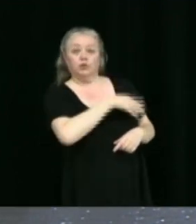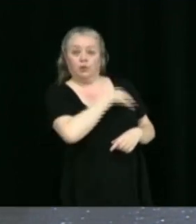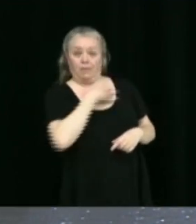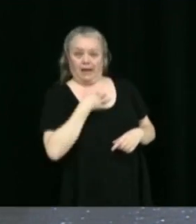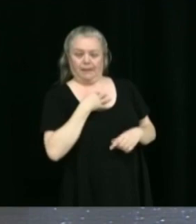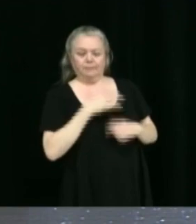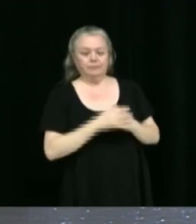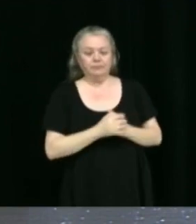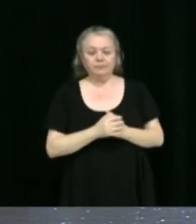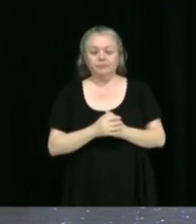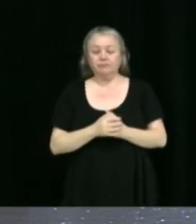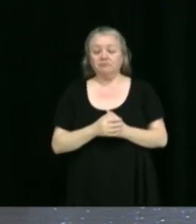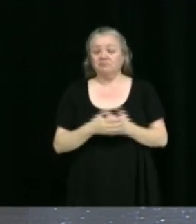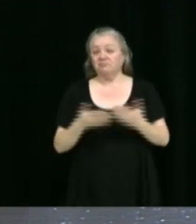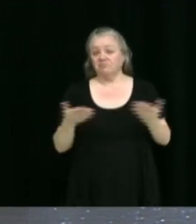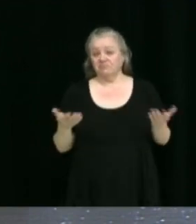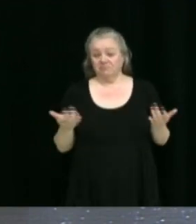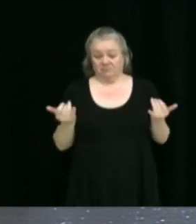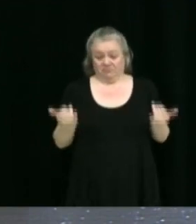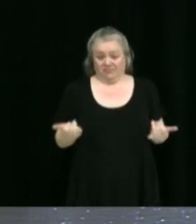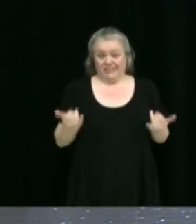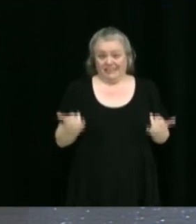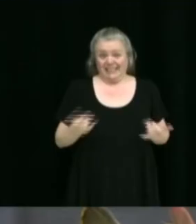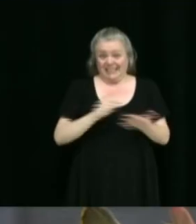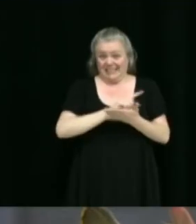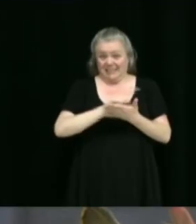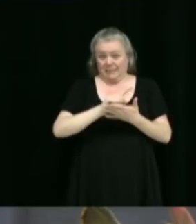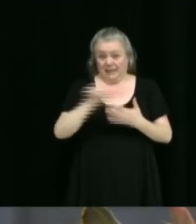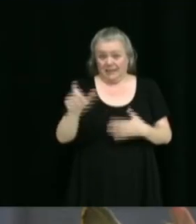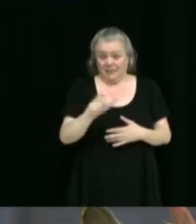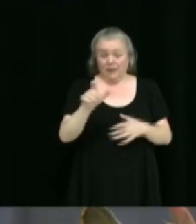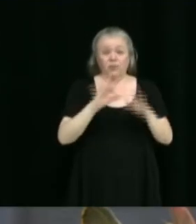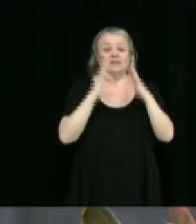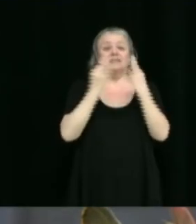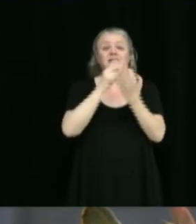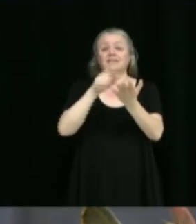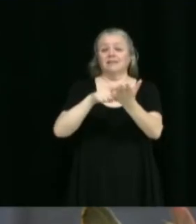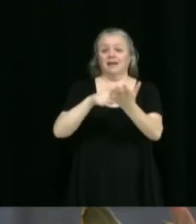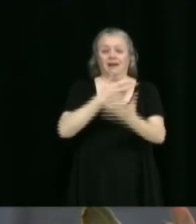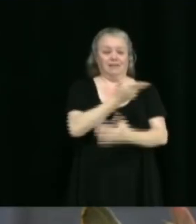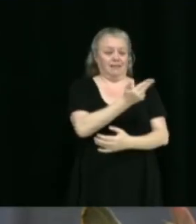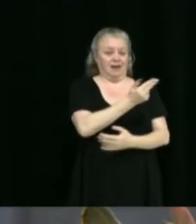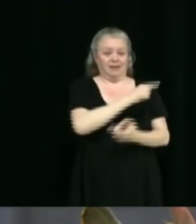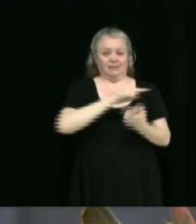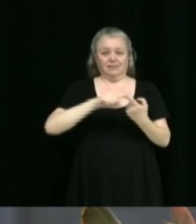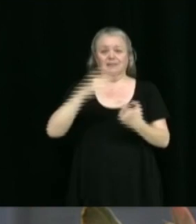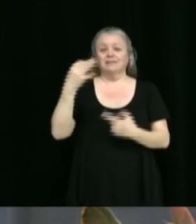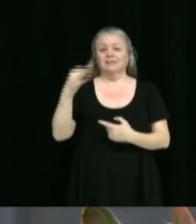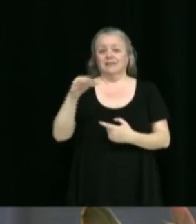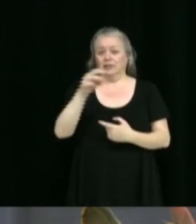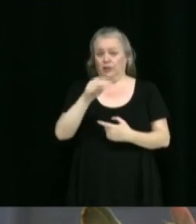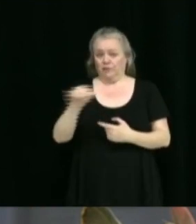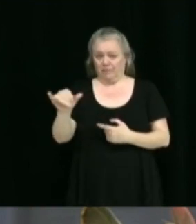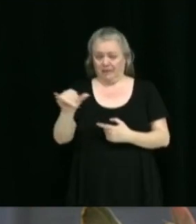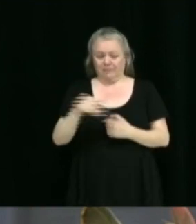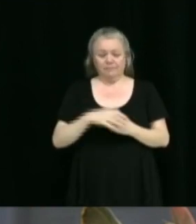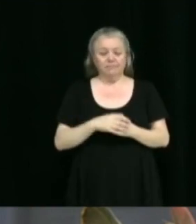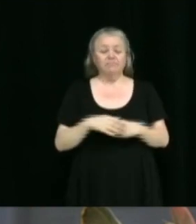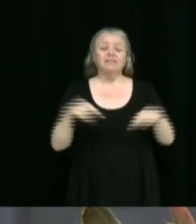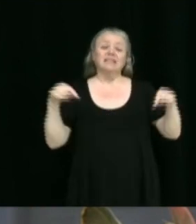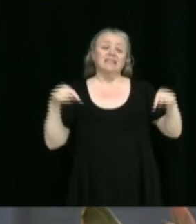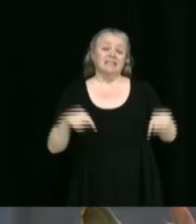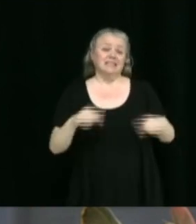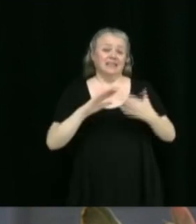il est attendu que la proclamation de la Semaine québécoise des familles se tiendra du 13 au 19 mai, que la Ville de Victoriaville